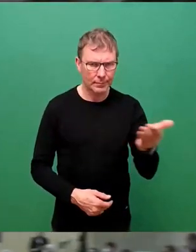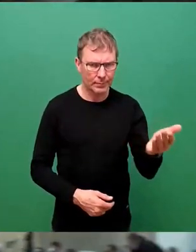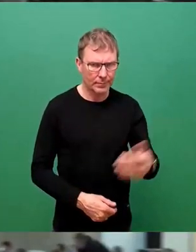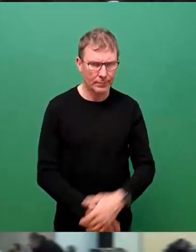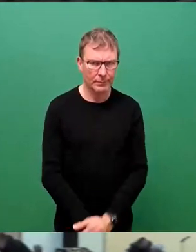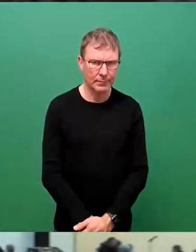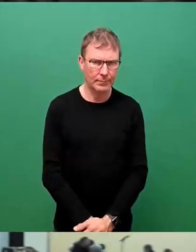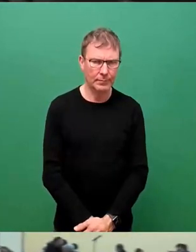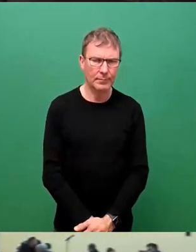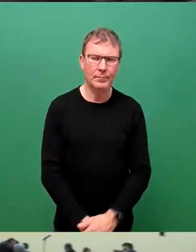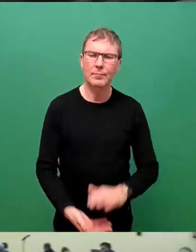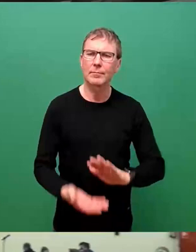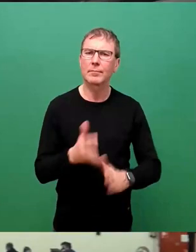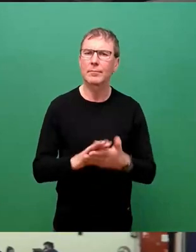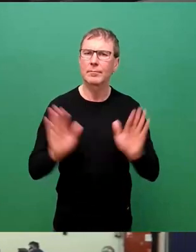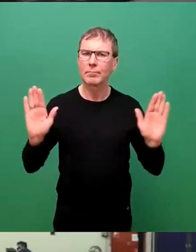Und Stimmenthaltung?